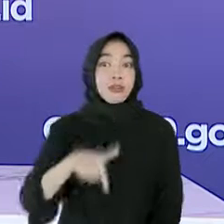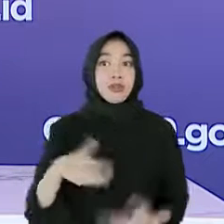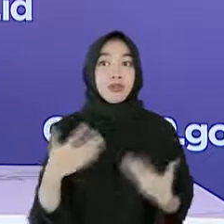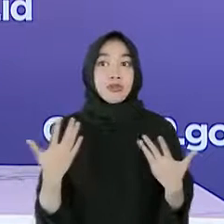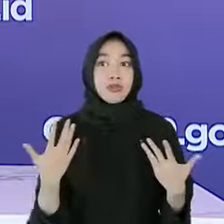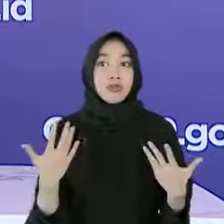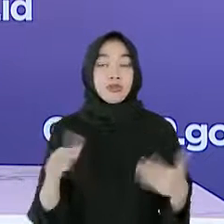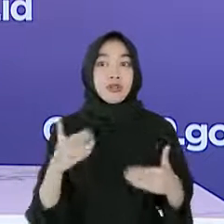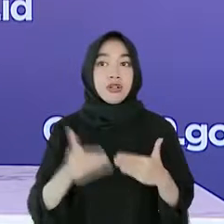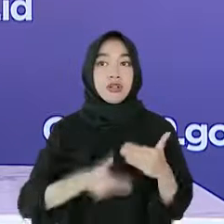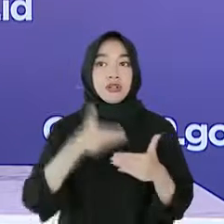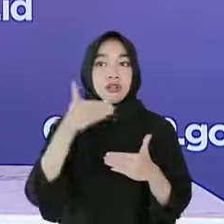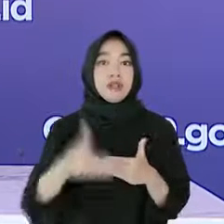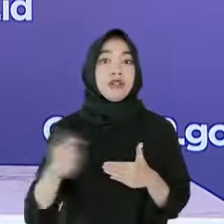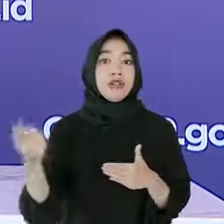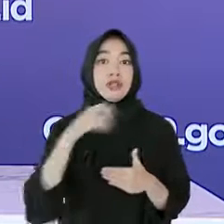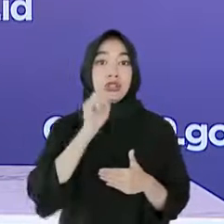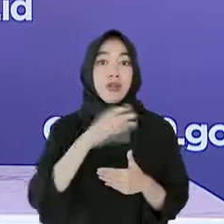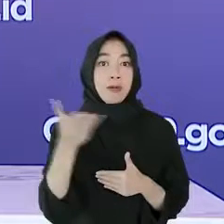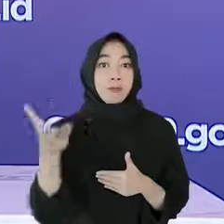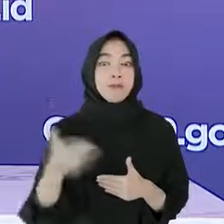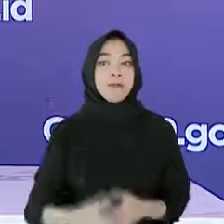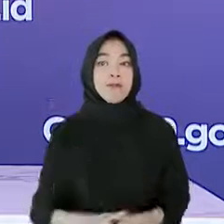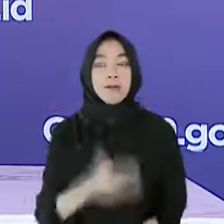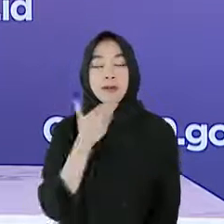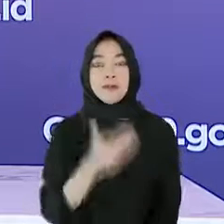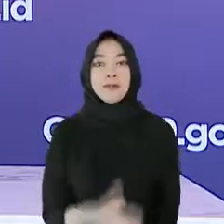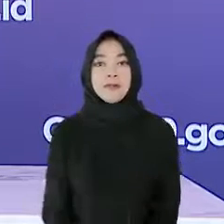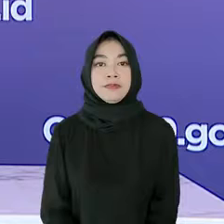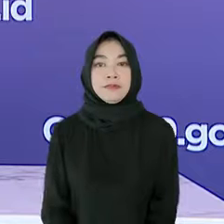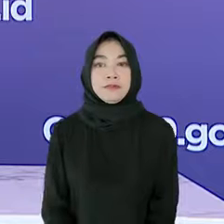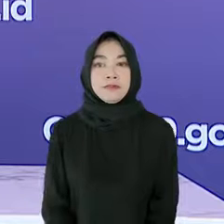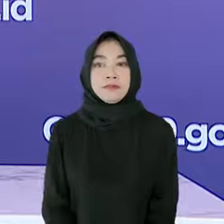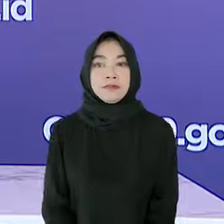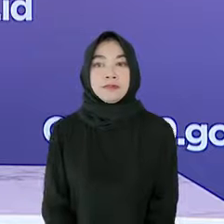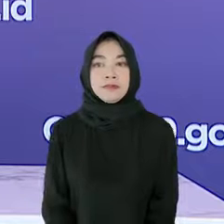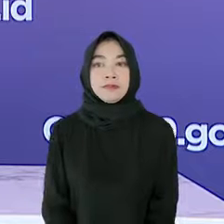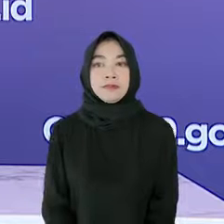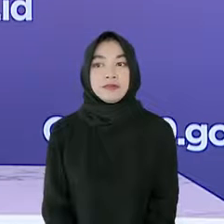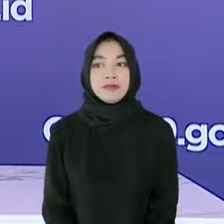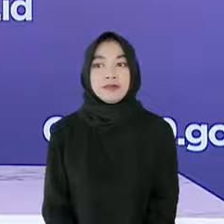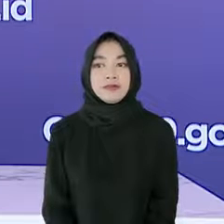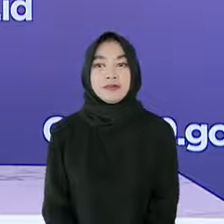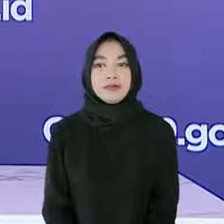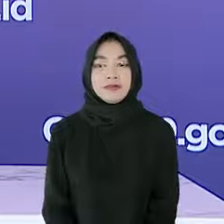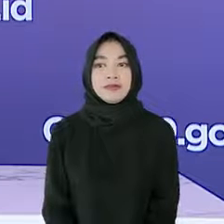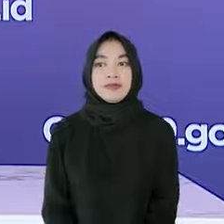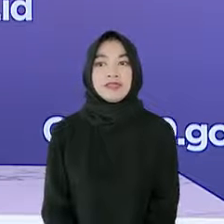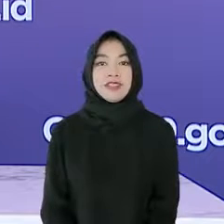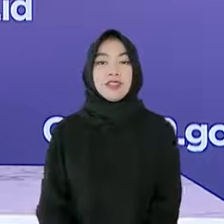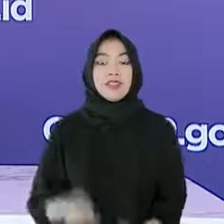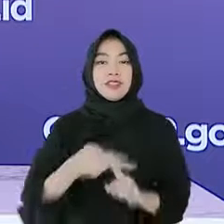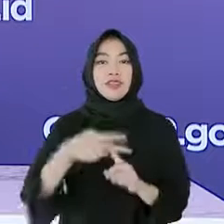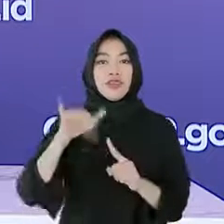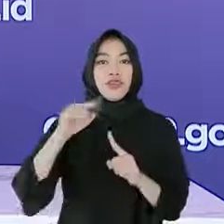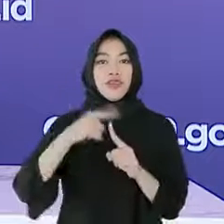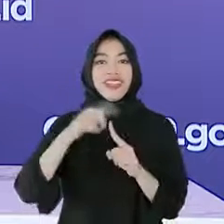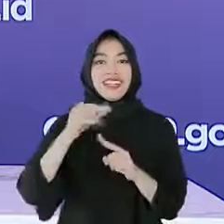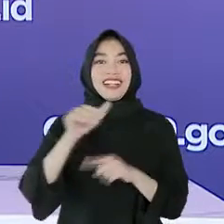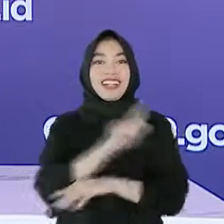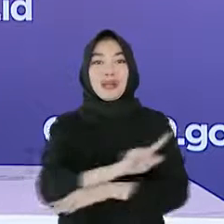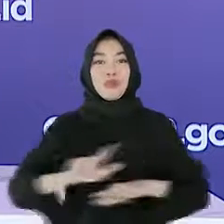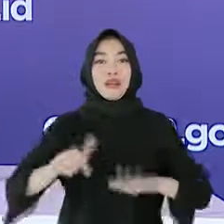ini. Saya lanjutkan dengan sesi tanya-jawab media. Terima kasih. Pertanyaan pertama, fitri.liputan6